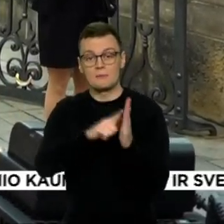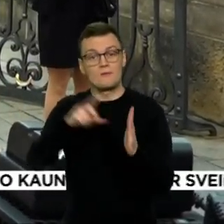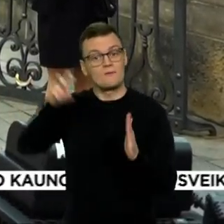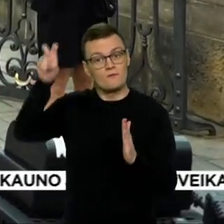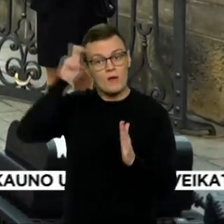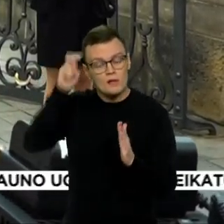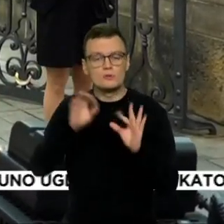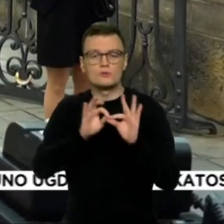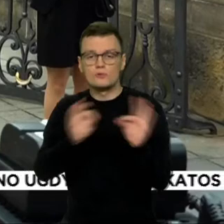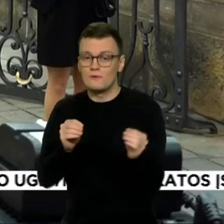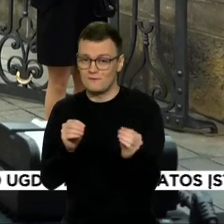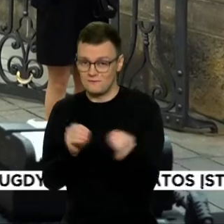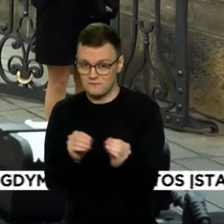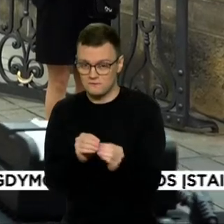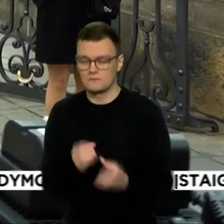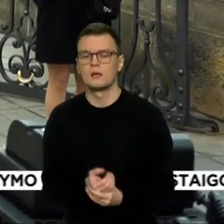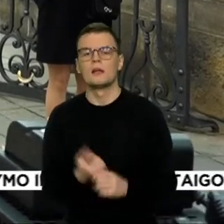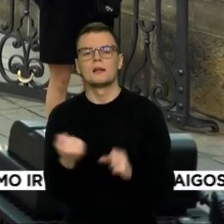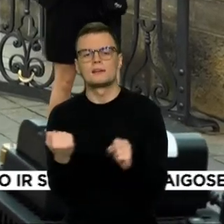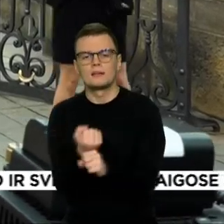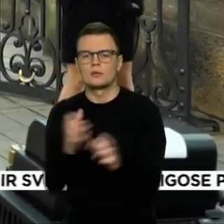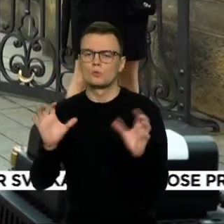nustatyti dujų kainų ribą,